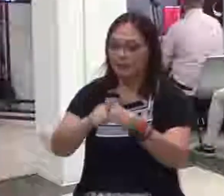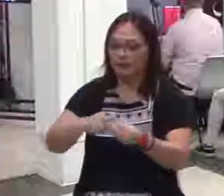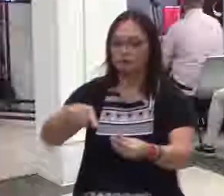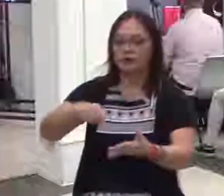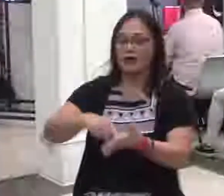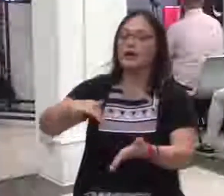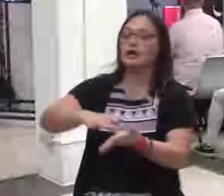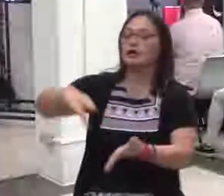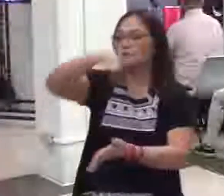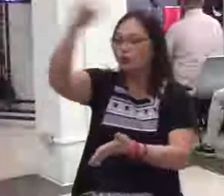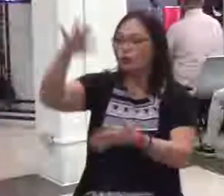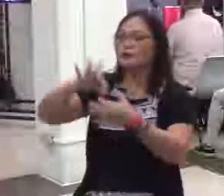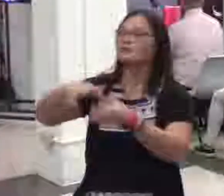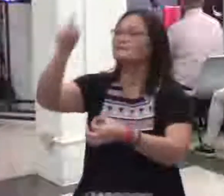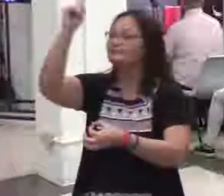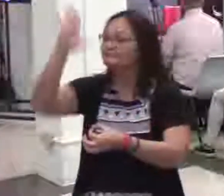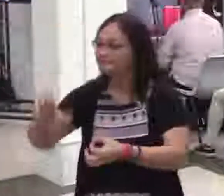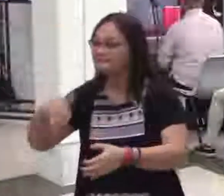Amen